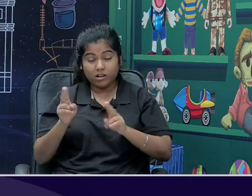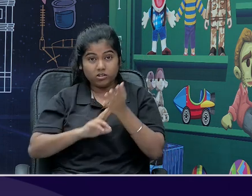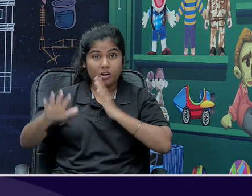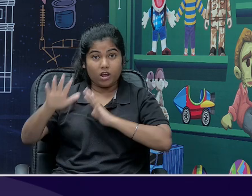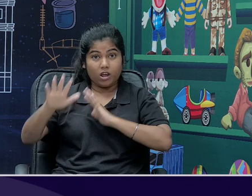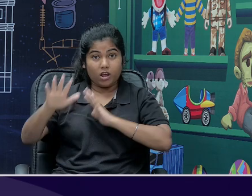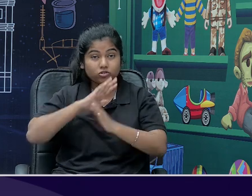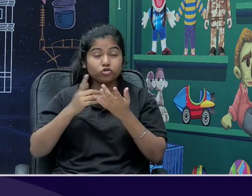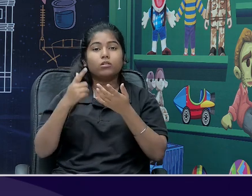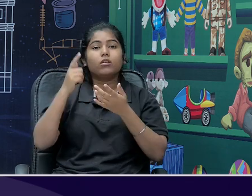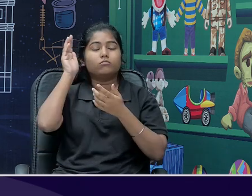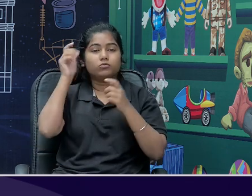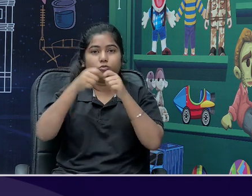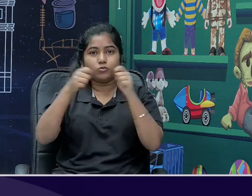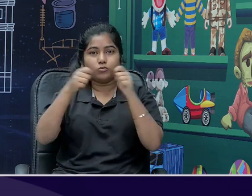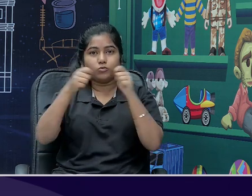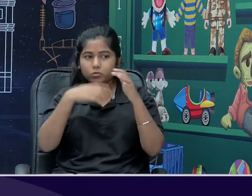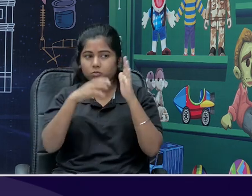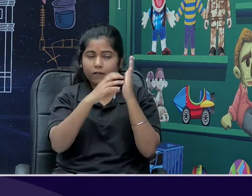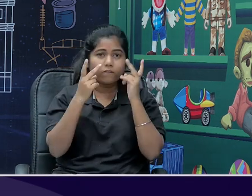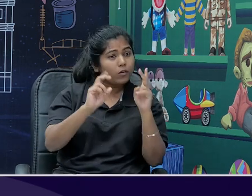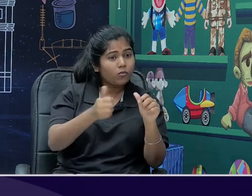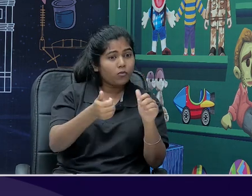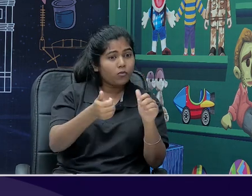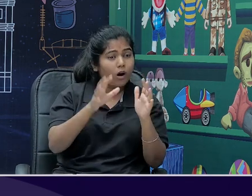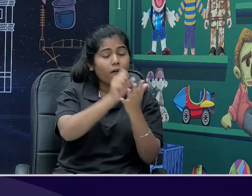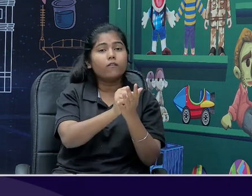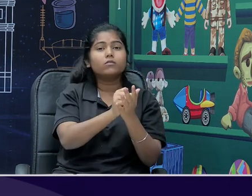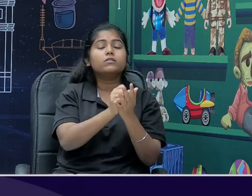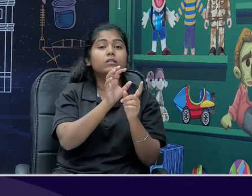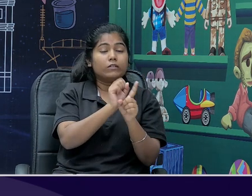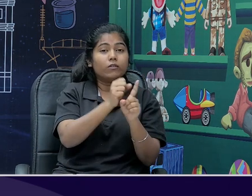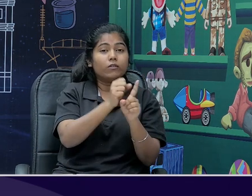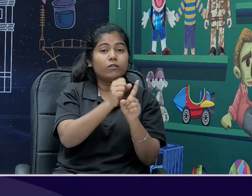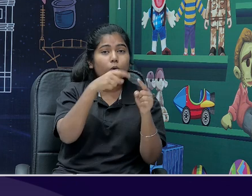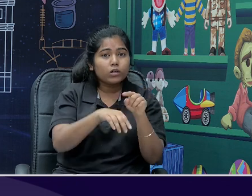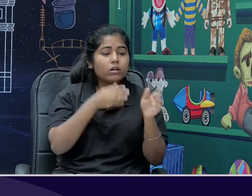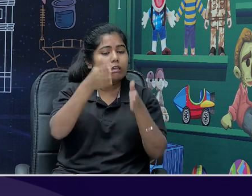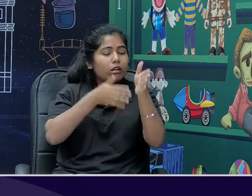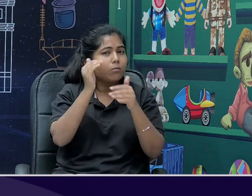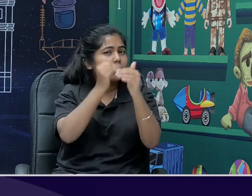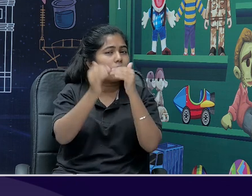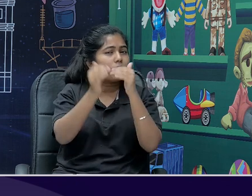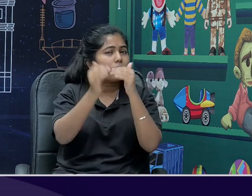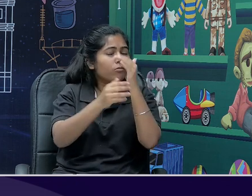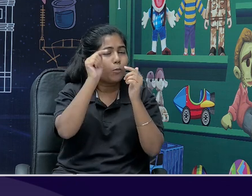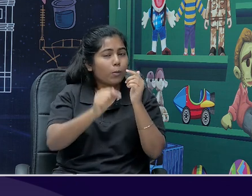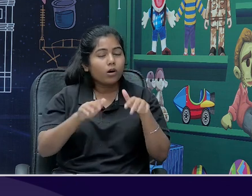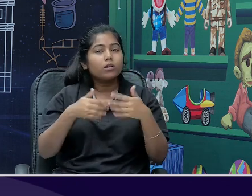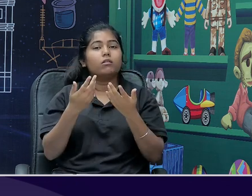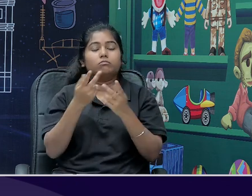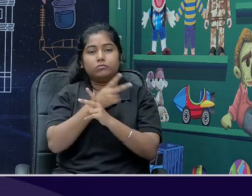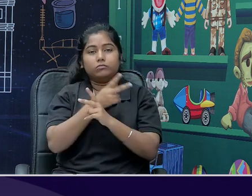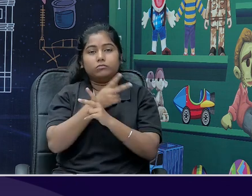articles जरूर आपको मिलेंगे, कि railway में क्या प्रगती हो रहे हैं, postal department में, तो teachers उन बच्चों को encourage